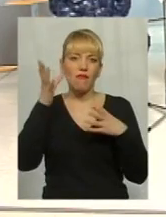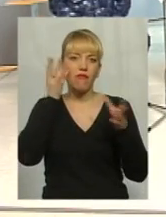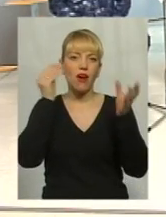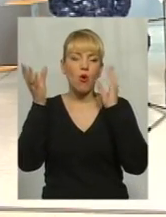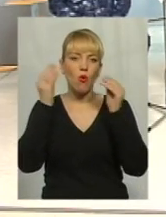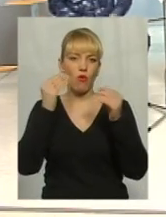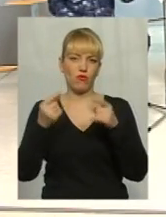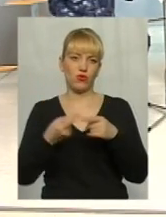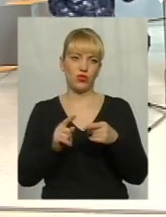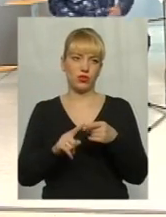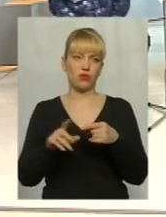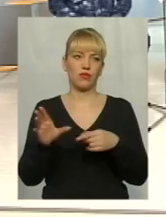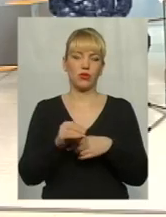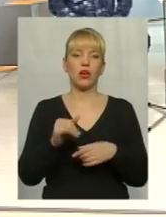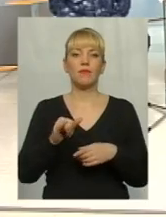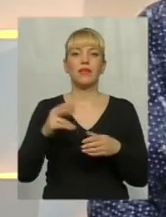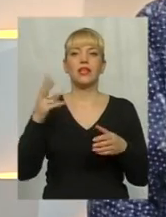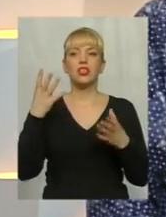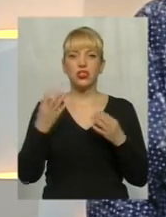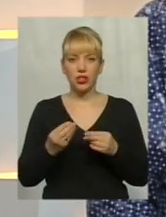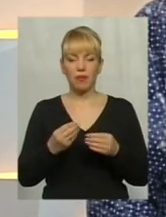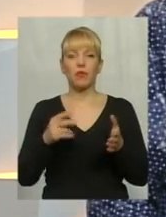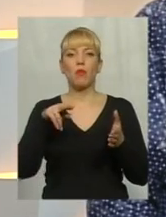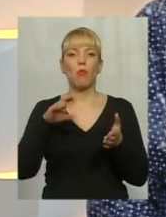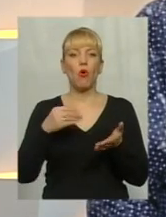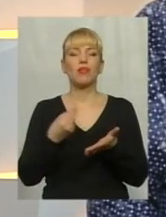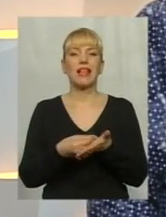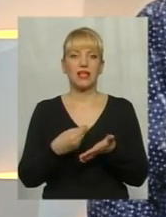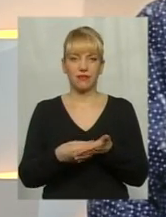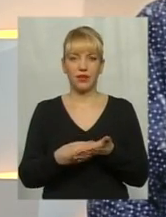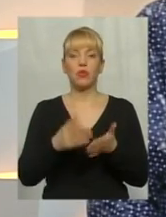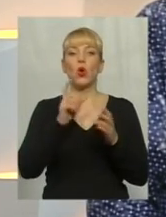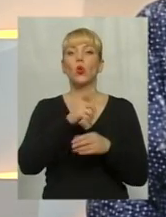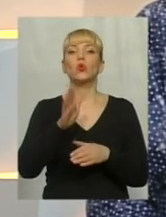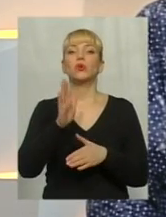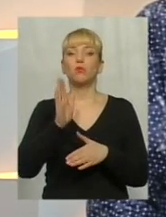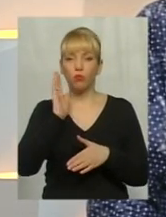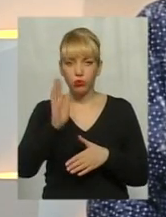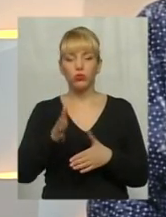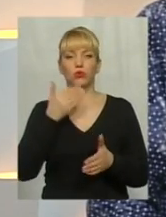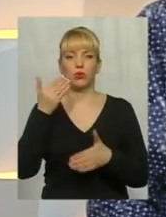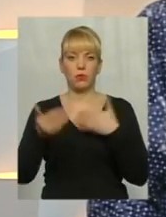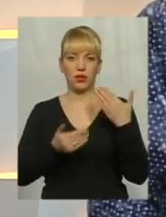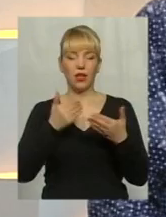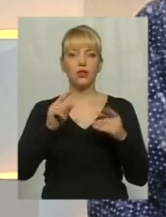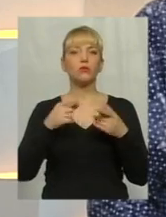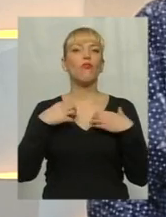підприємців. І додаю ще по тарифам, дійсно, люди будуть питати, тому що, незвичайно важливе питання, значить, і на